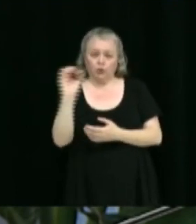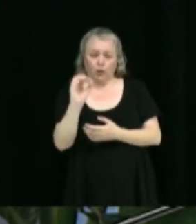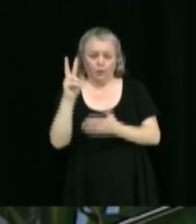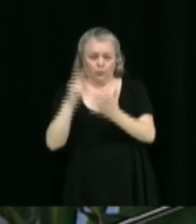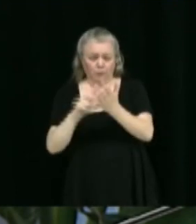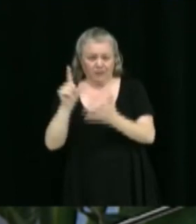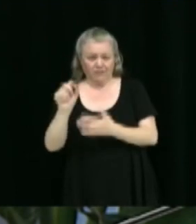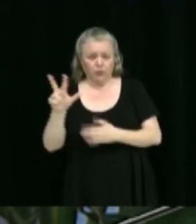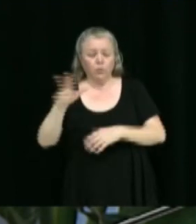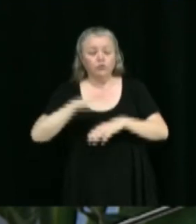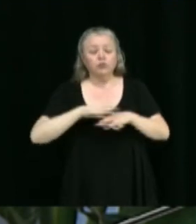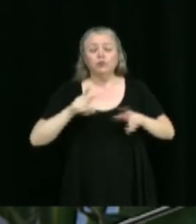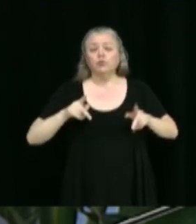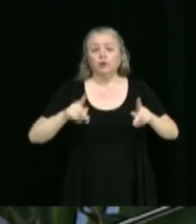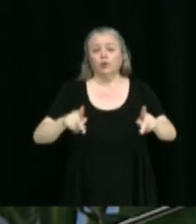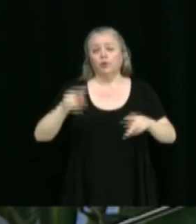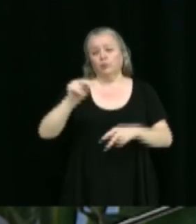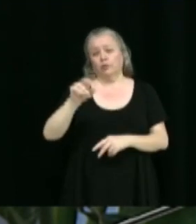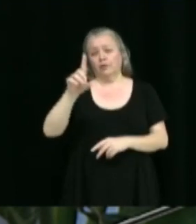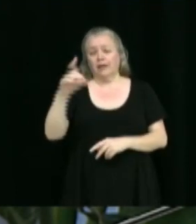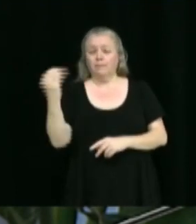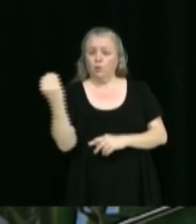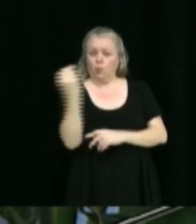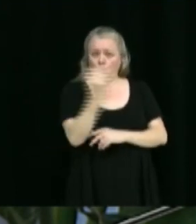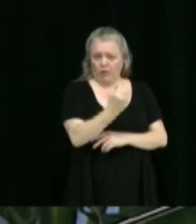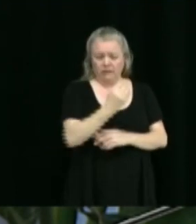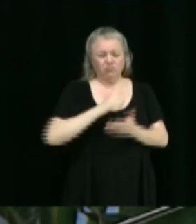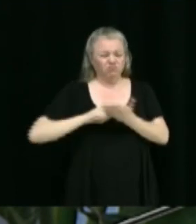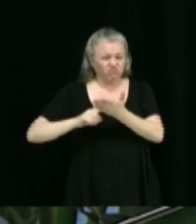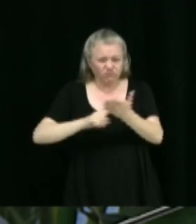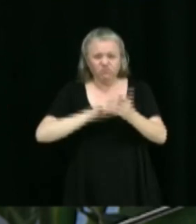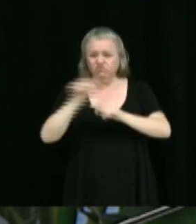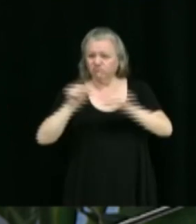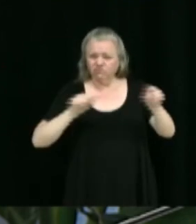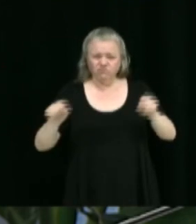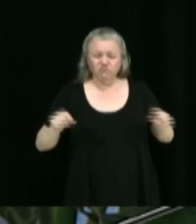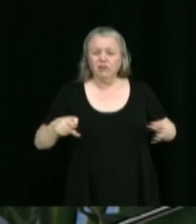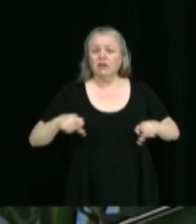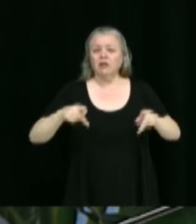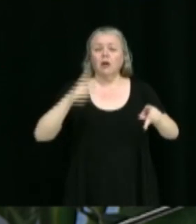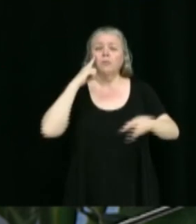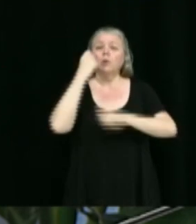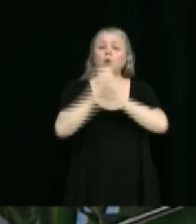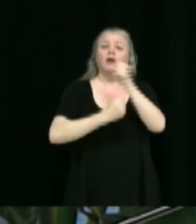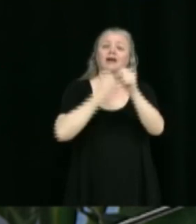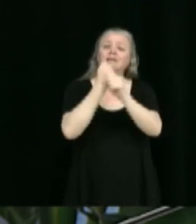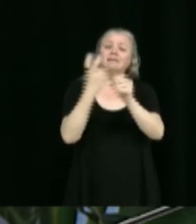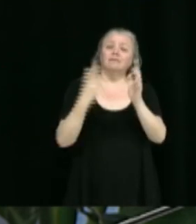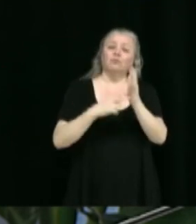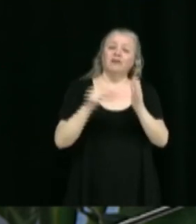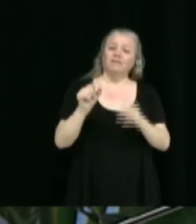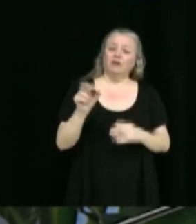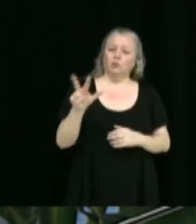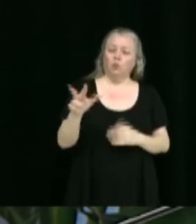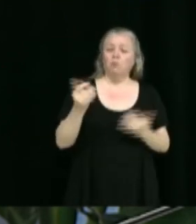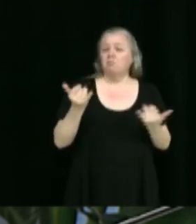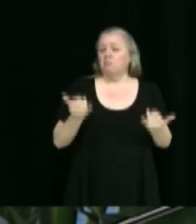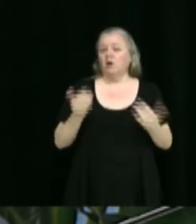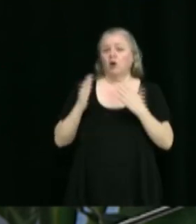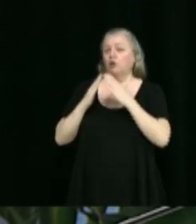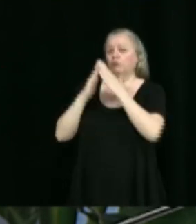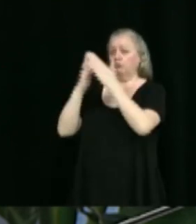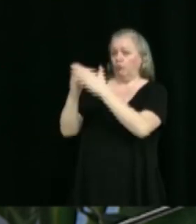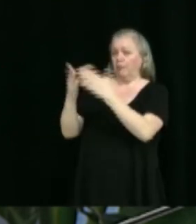cadre des travaux d'asphaltage et de réfection de voirie sur diverses rues de la Ville de Victoriaville pour l'année 2023. Il s'agit de demander le